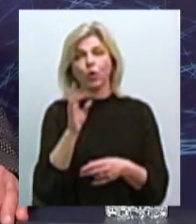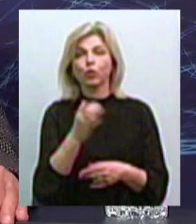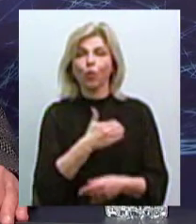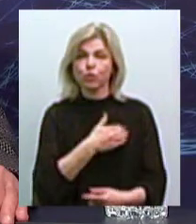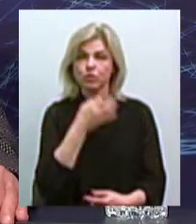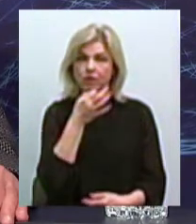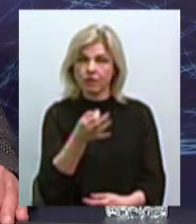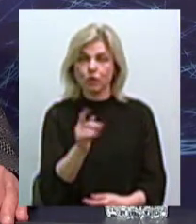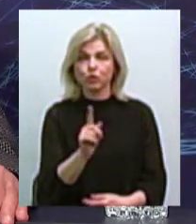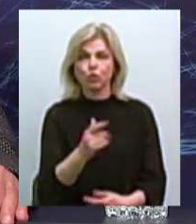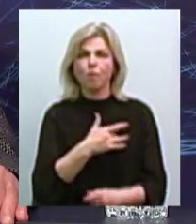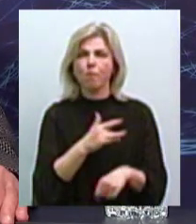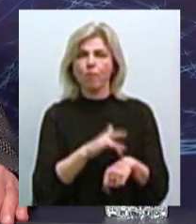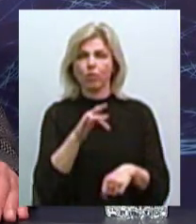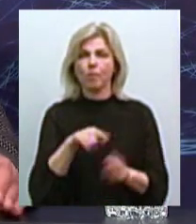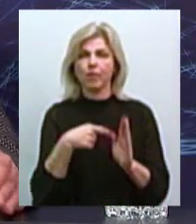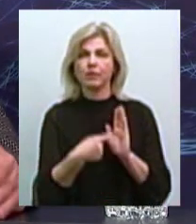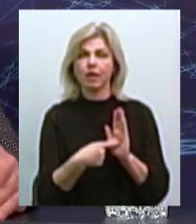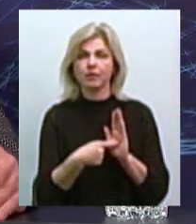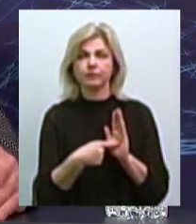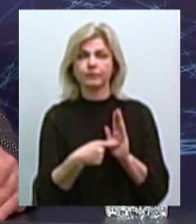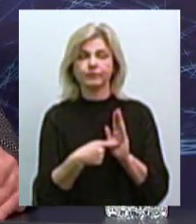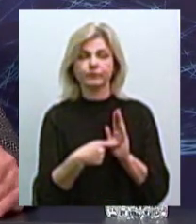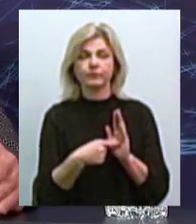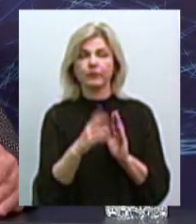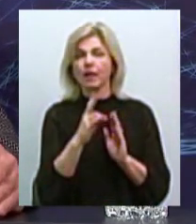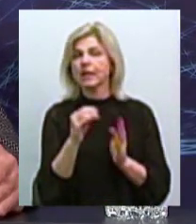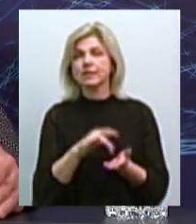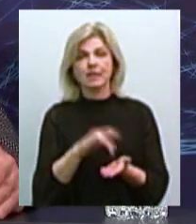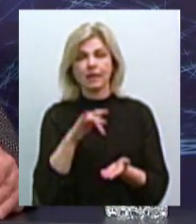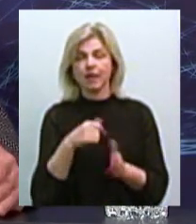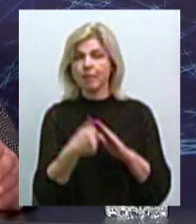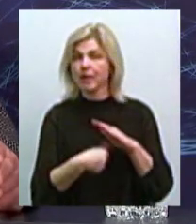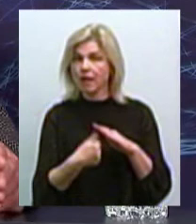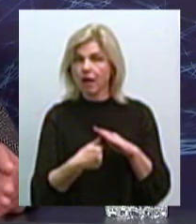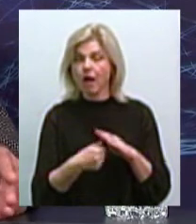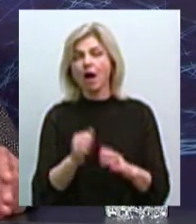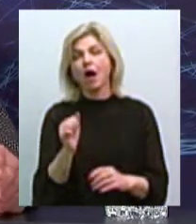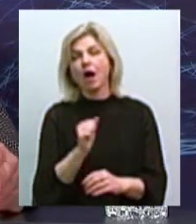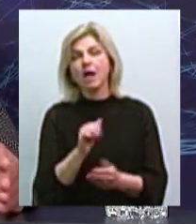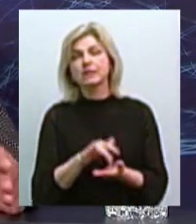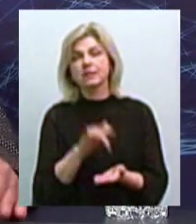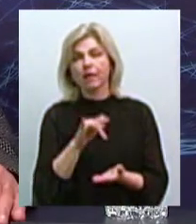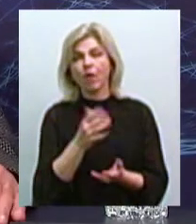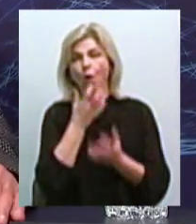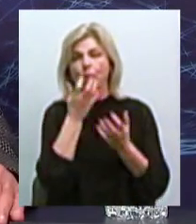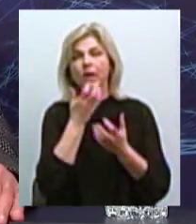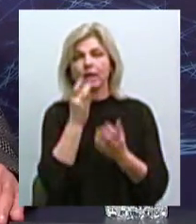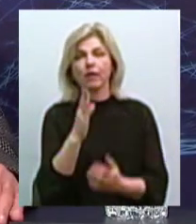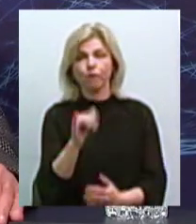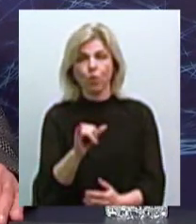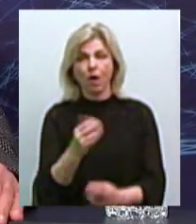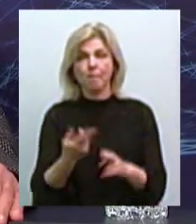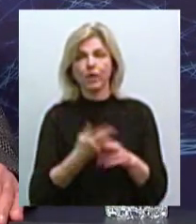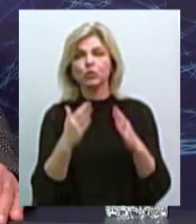болючі питання не центр інтеграції, а саме центр обігріву бездомних.